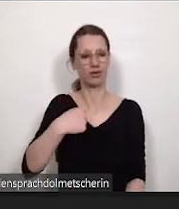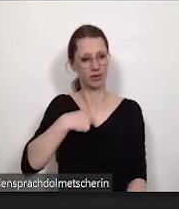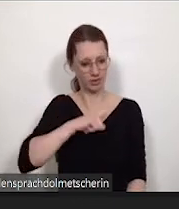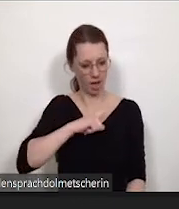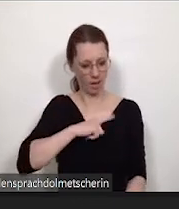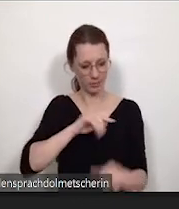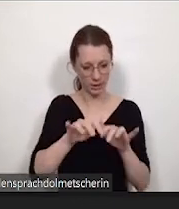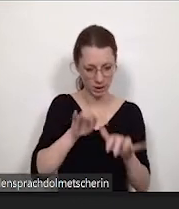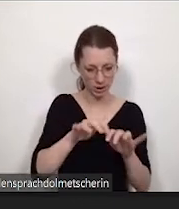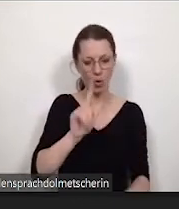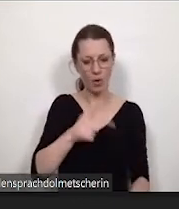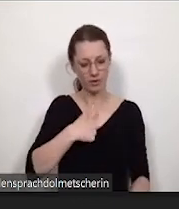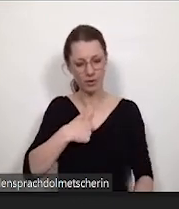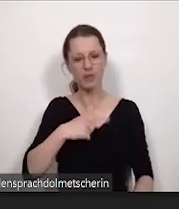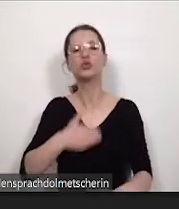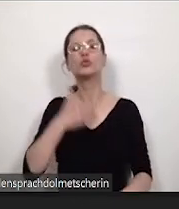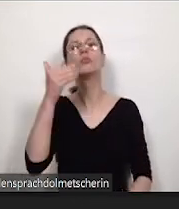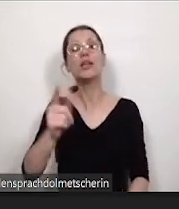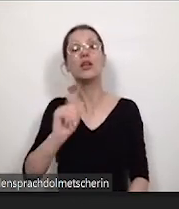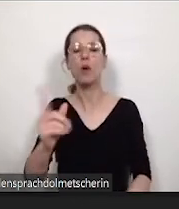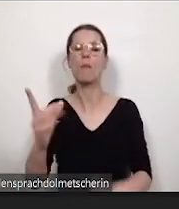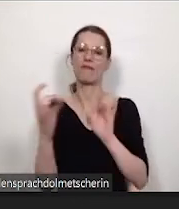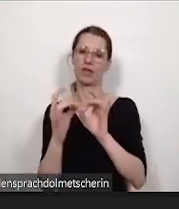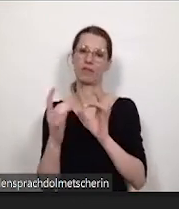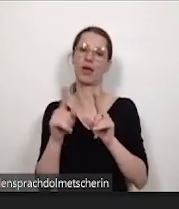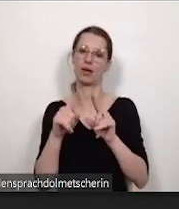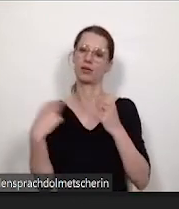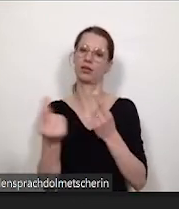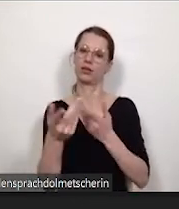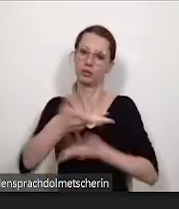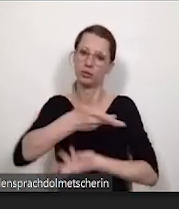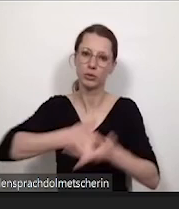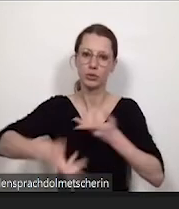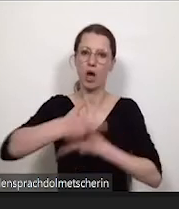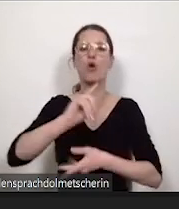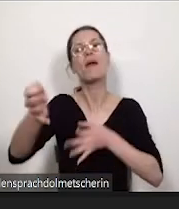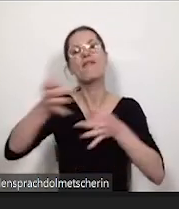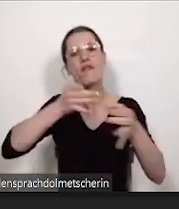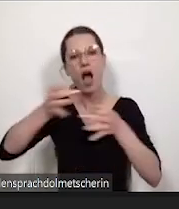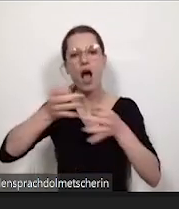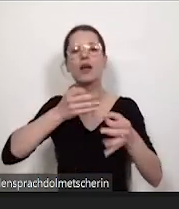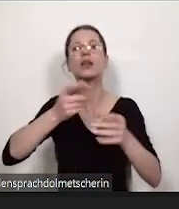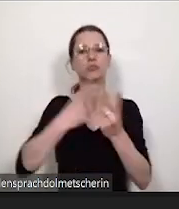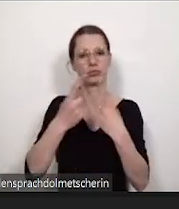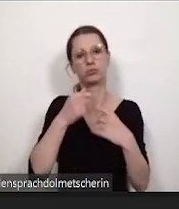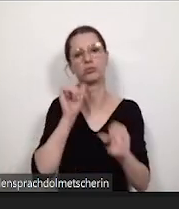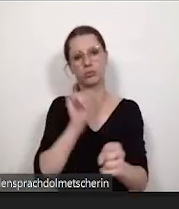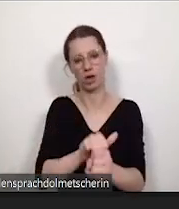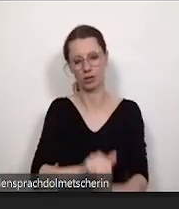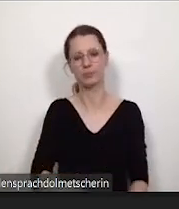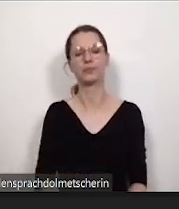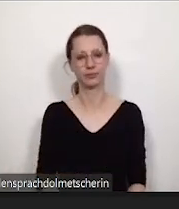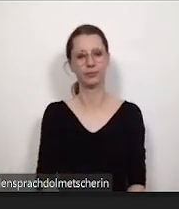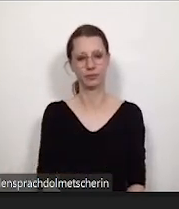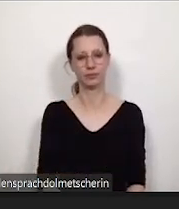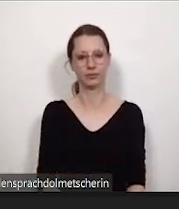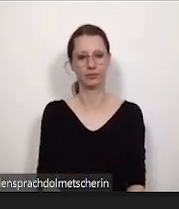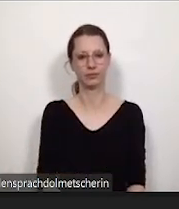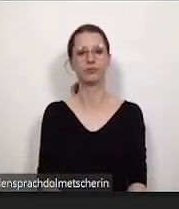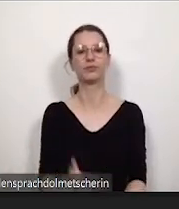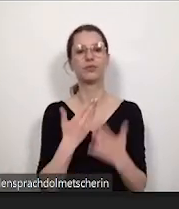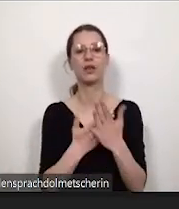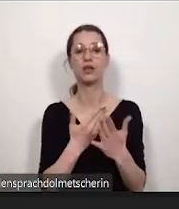gibt aber auch noch danach eine Feedback-Runde, wo wir auch nochmal über Fragen sprechen könnten. Und genau, deswegen